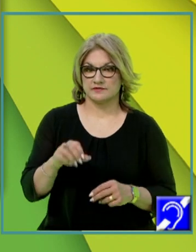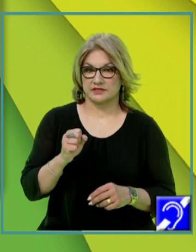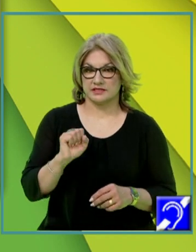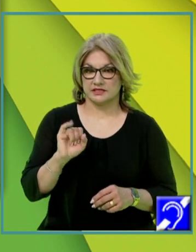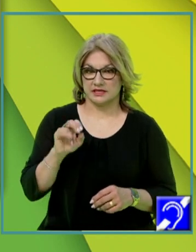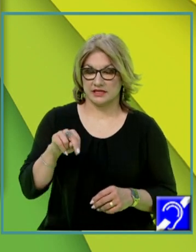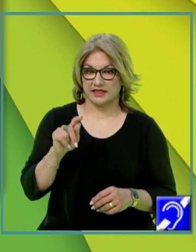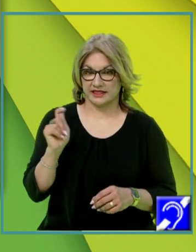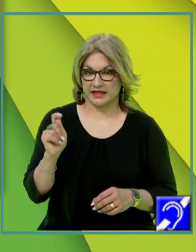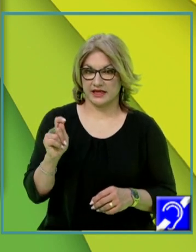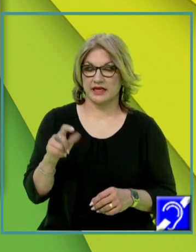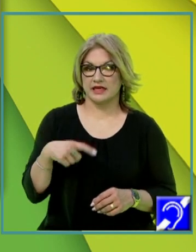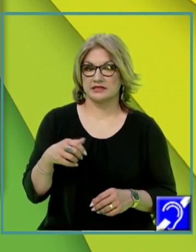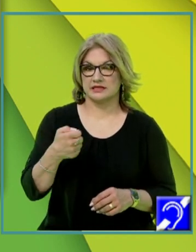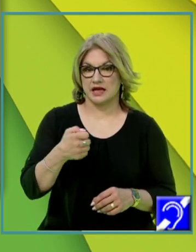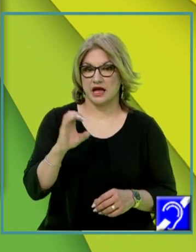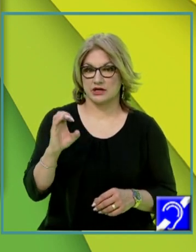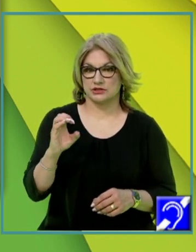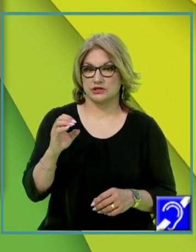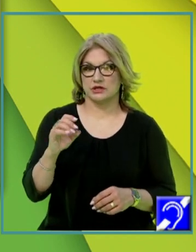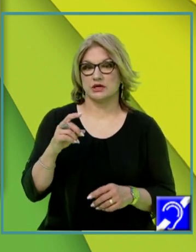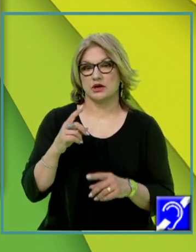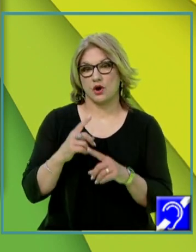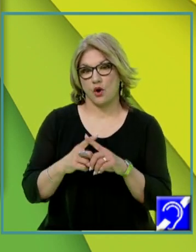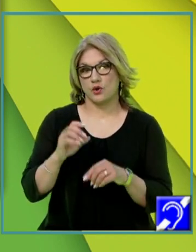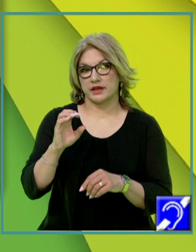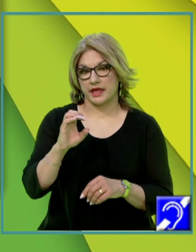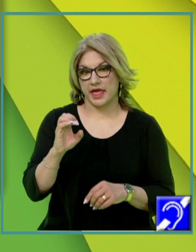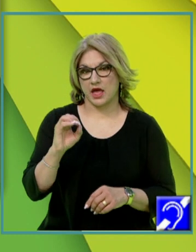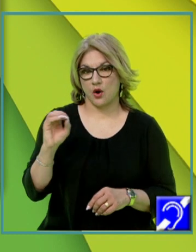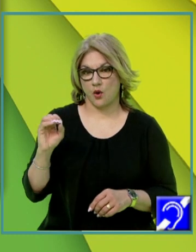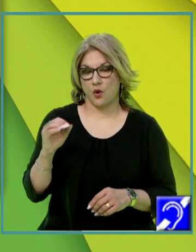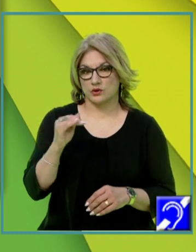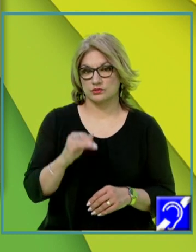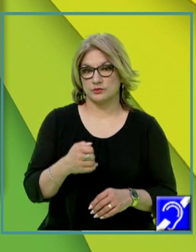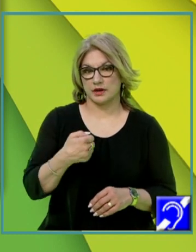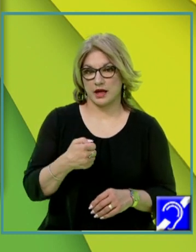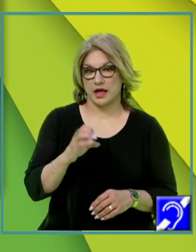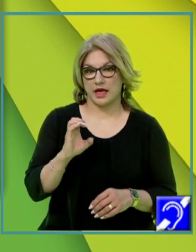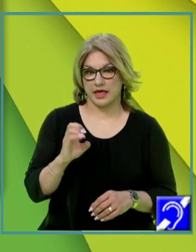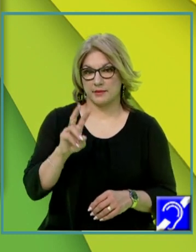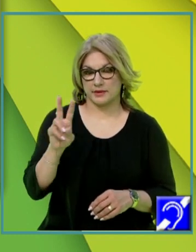este egal cu AC ori EO pe AE pătrat.